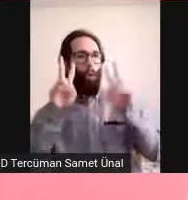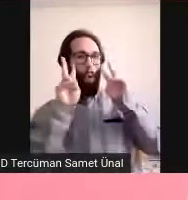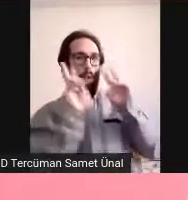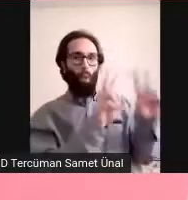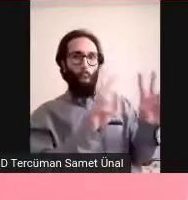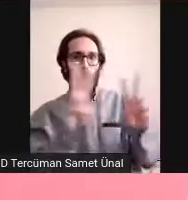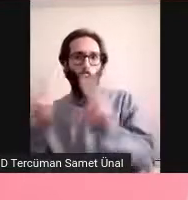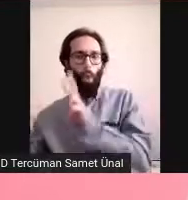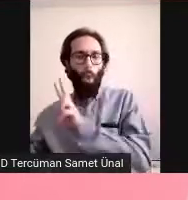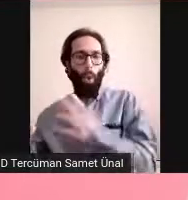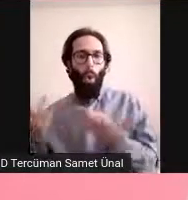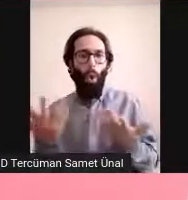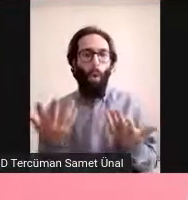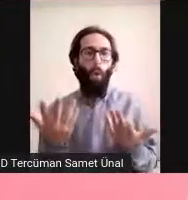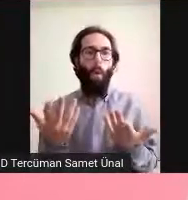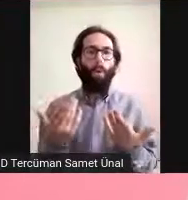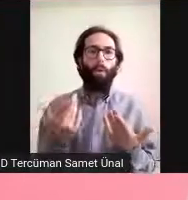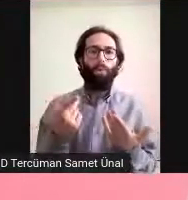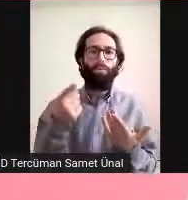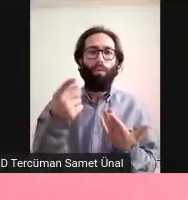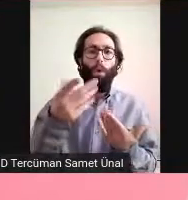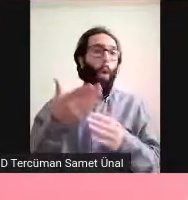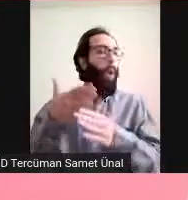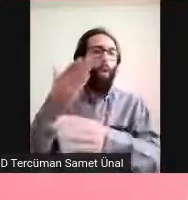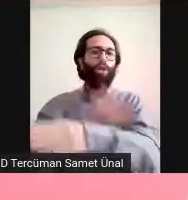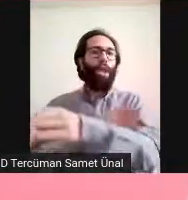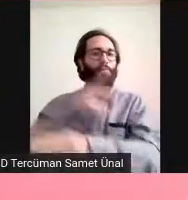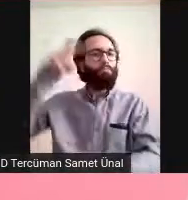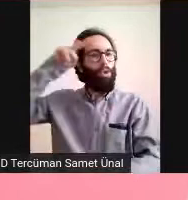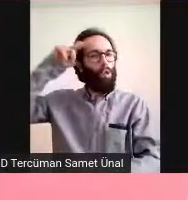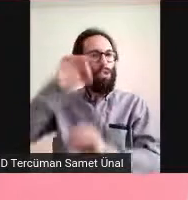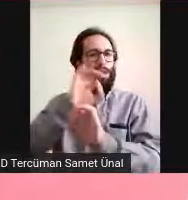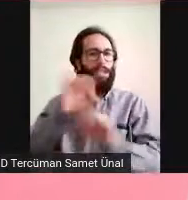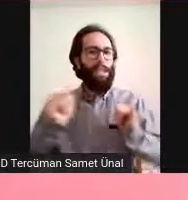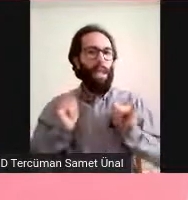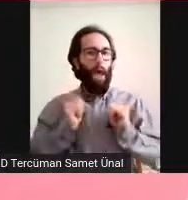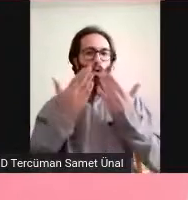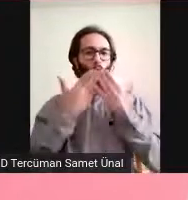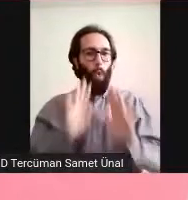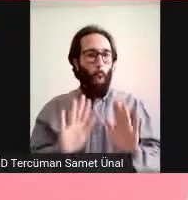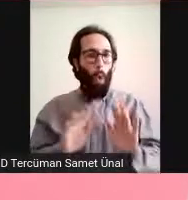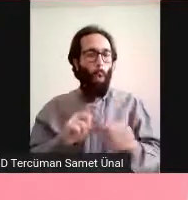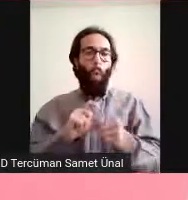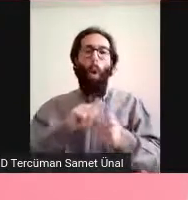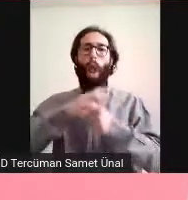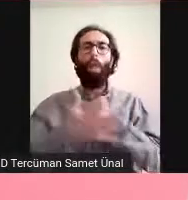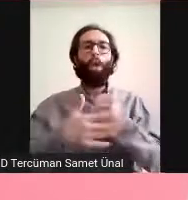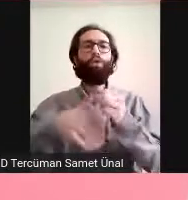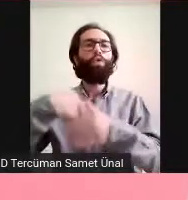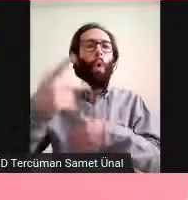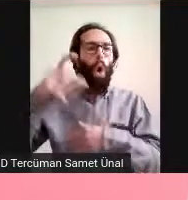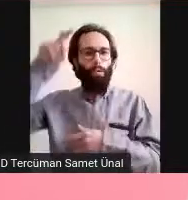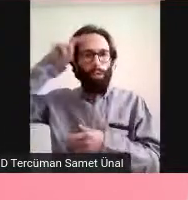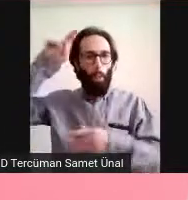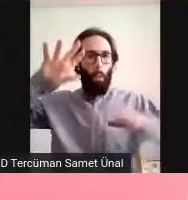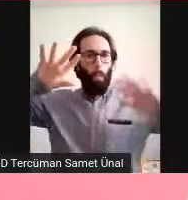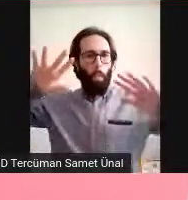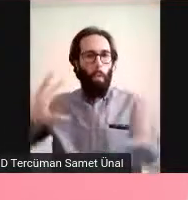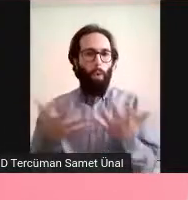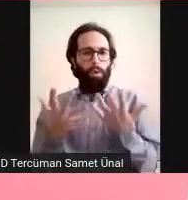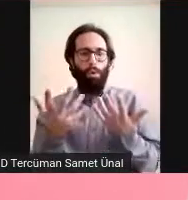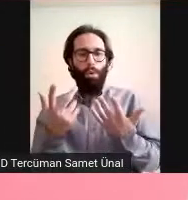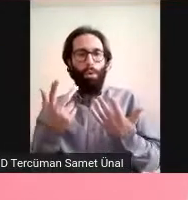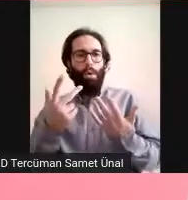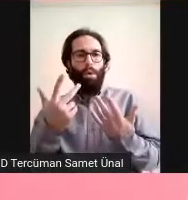kadının. Daha önce hiç psikiyatri öyküsü yok ama. Yani covid'i geçirene kadar hiçbir şey yok, tanısı yok.